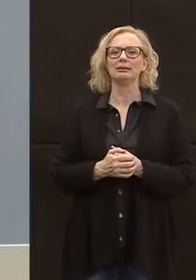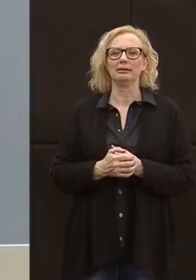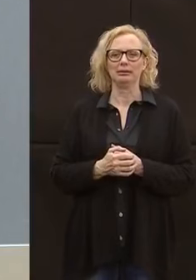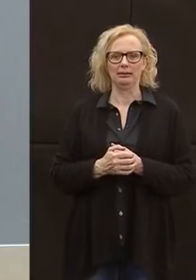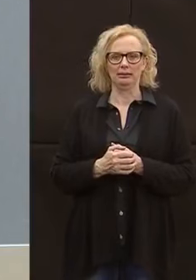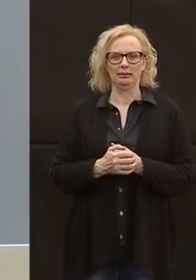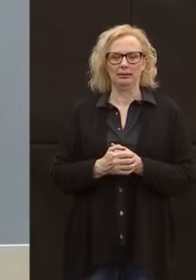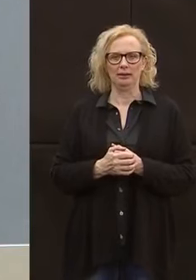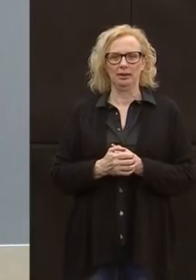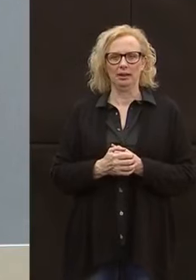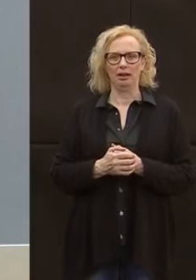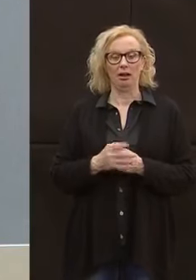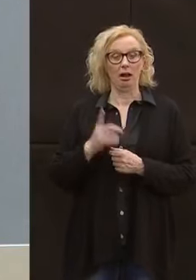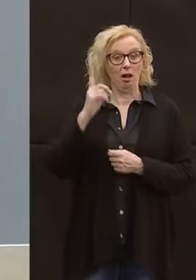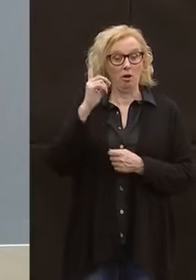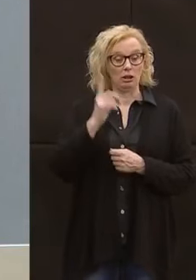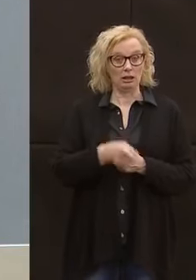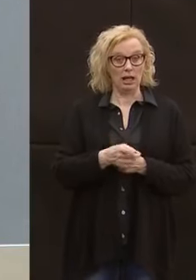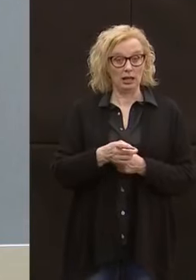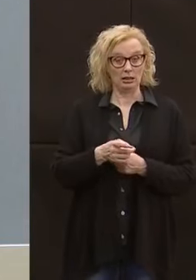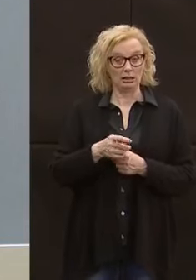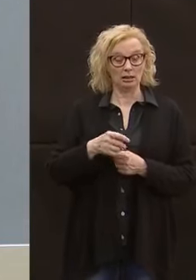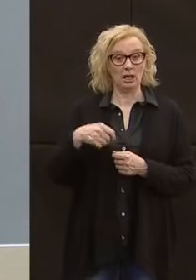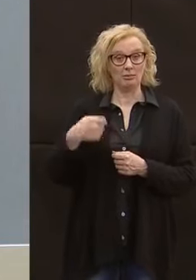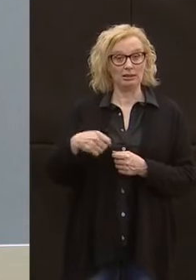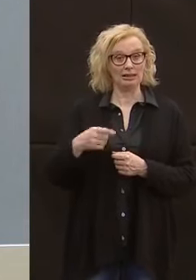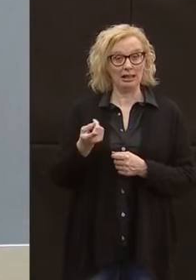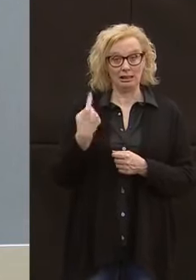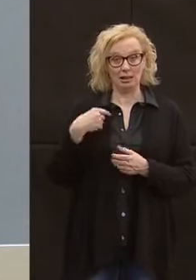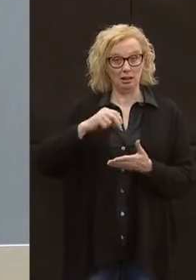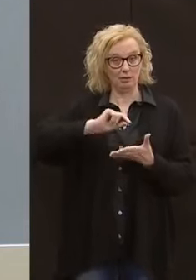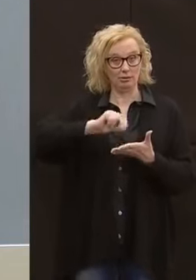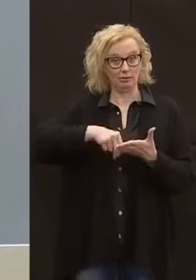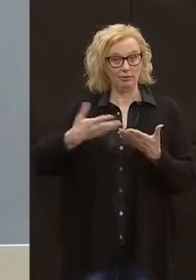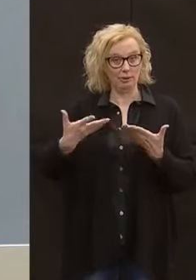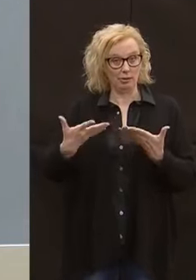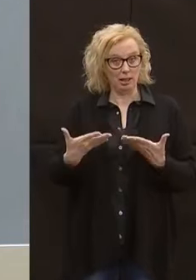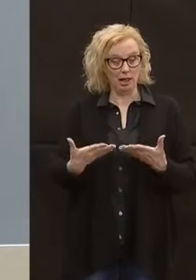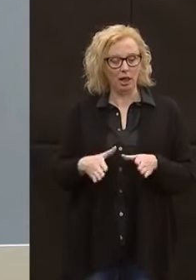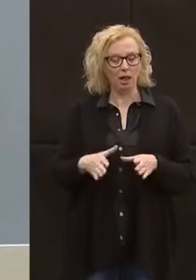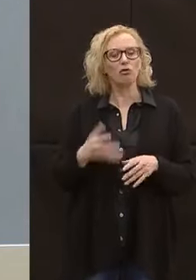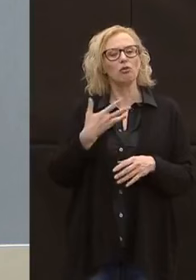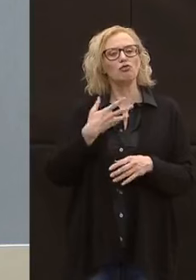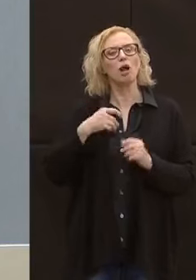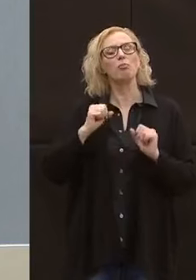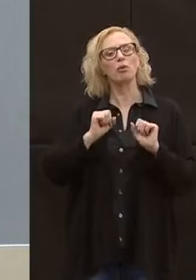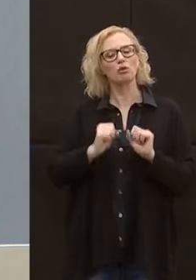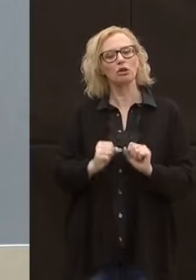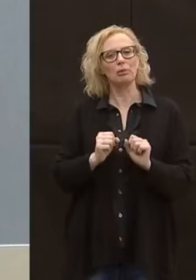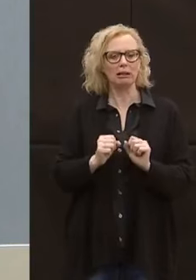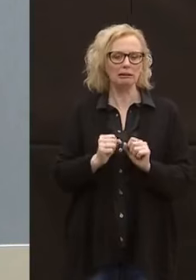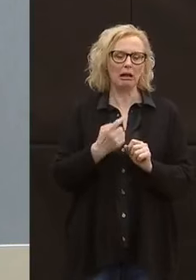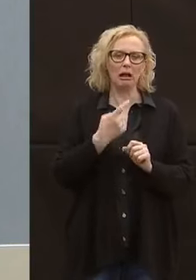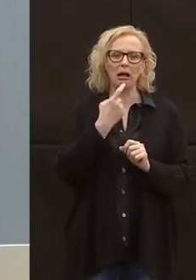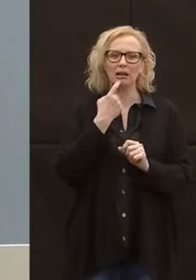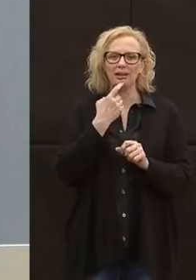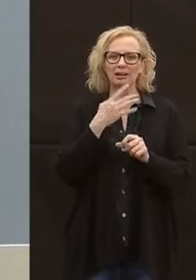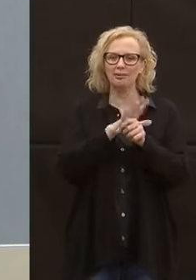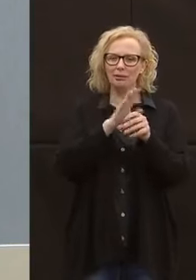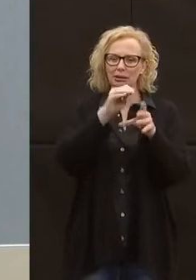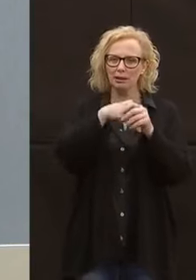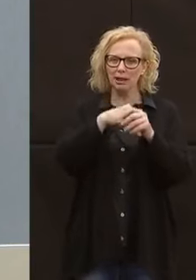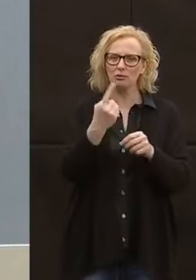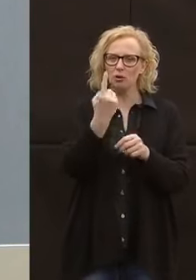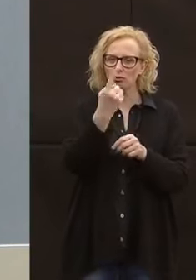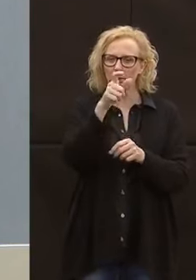Nell'ordinanza che ha firmato il Presidente ieri abbiamo appunto inserito la possibilità per chi ha un familiare disabile,